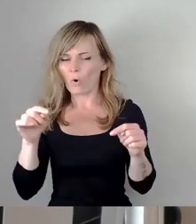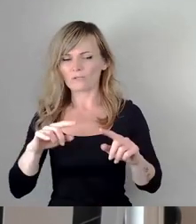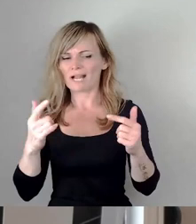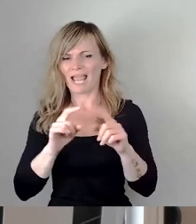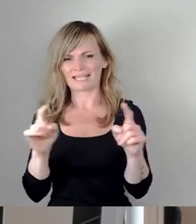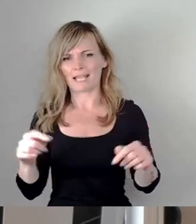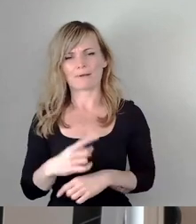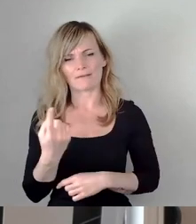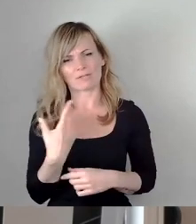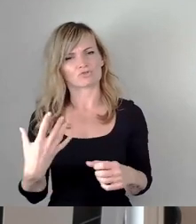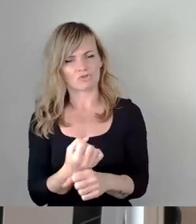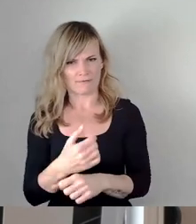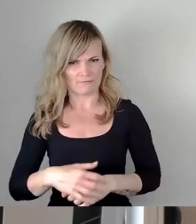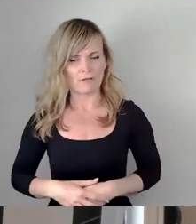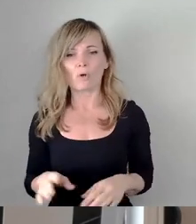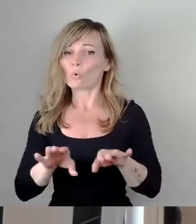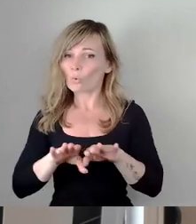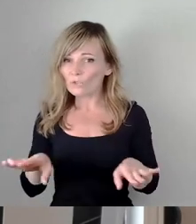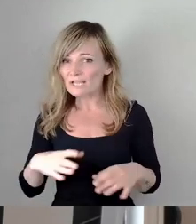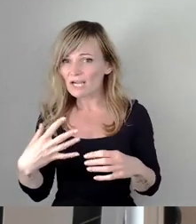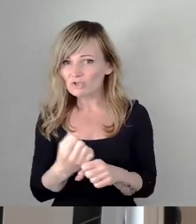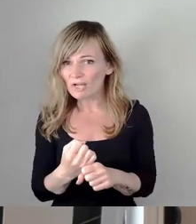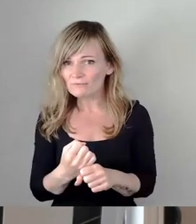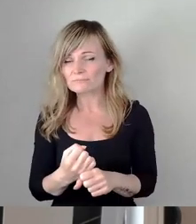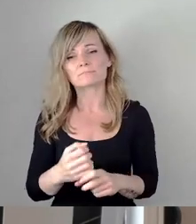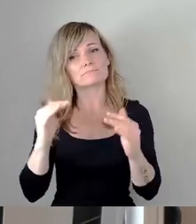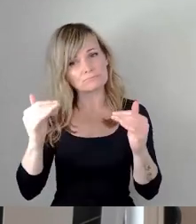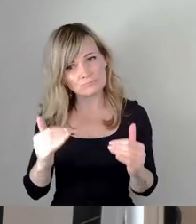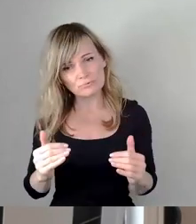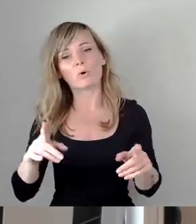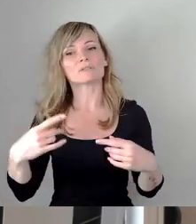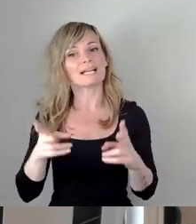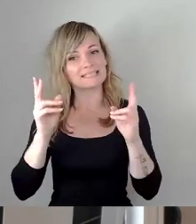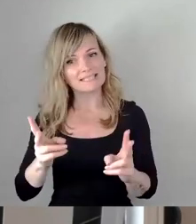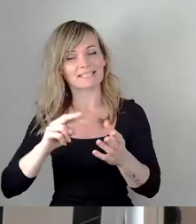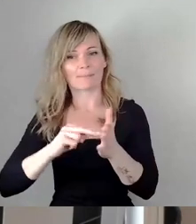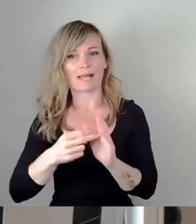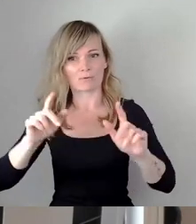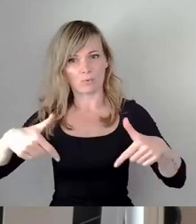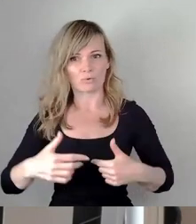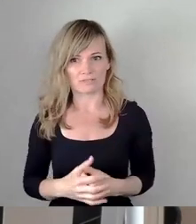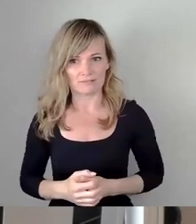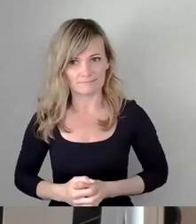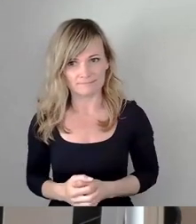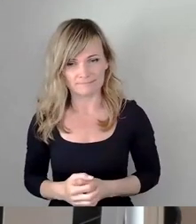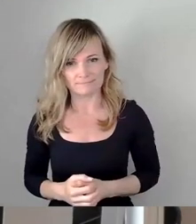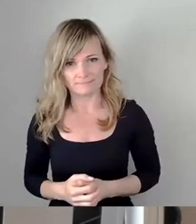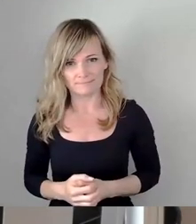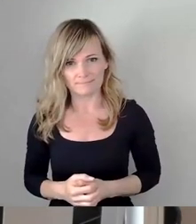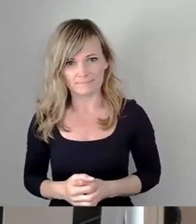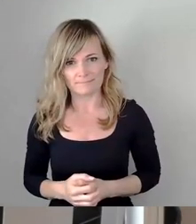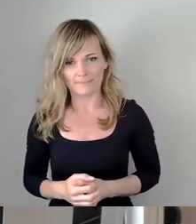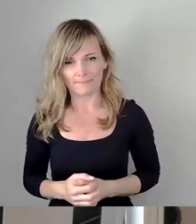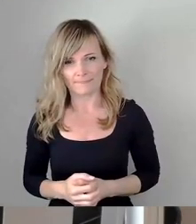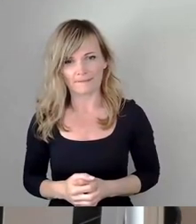erstmal Grundlagen, damit eine richtige Planung beginnen kann. Gestatten Sie, dass ich doch noch ein Worte heute